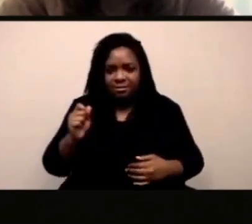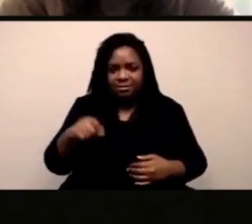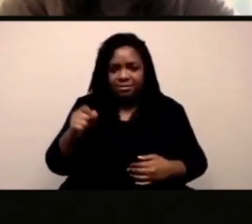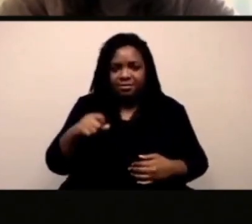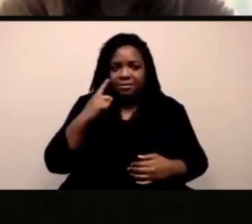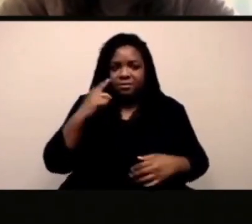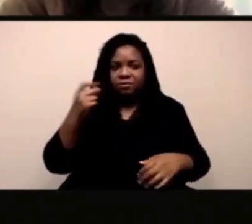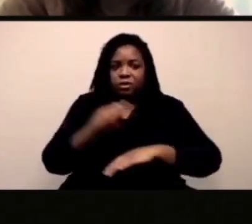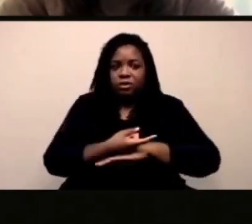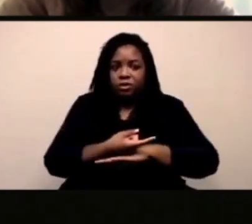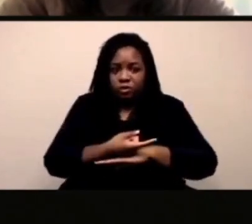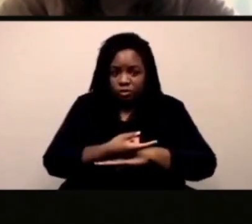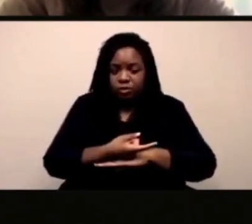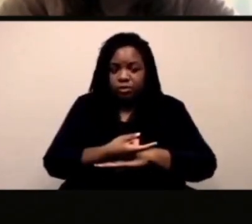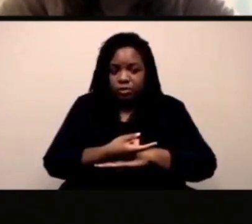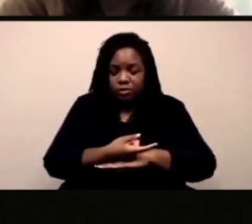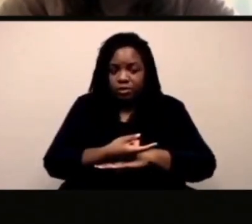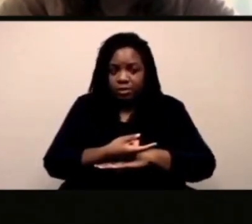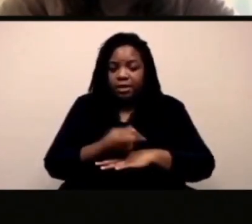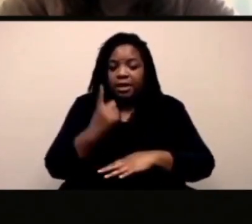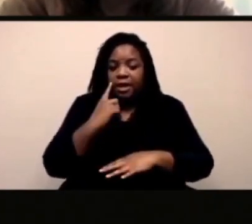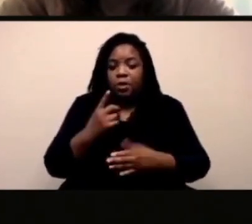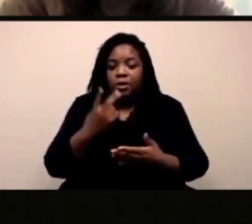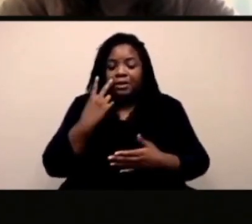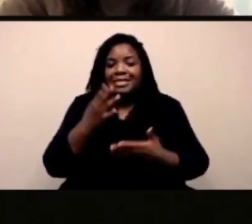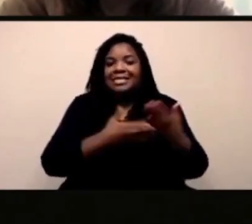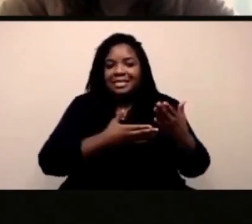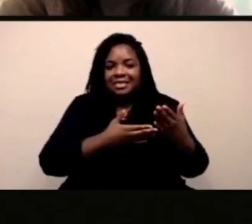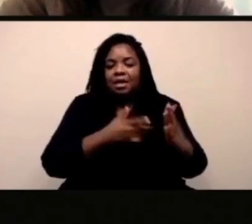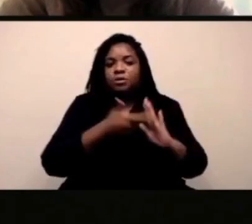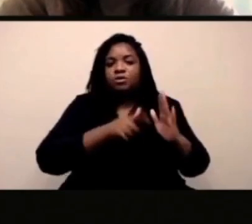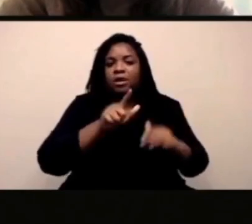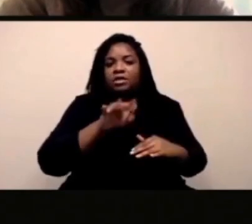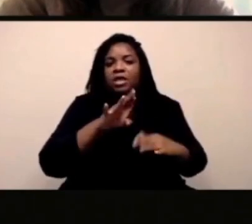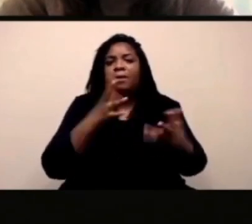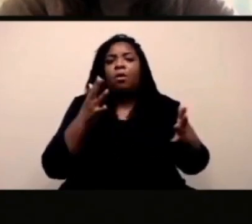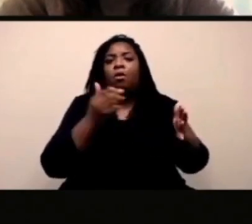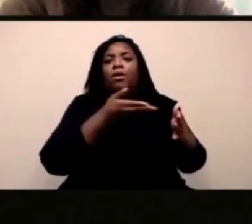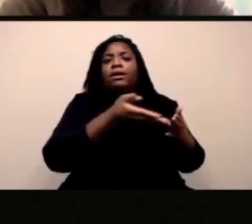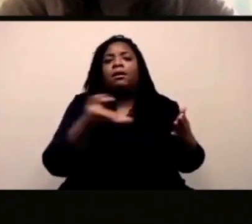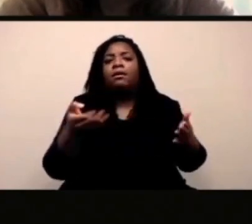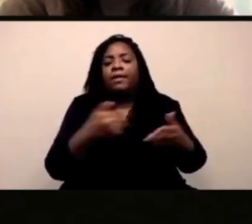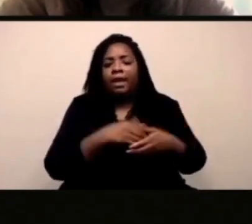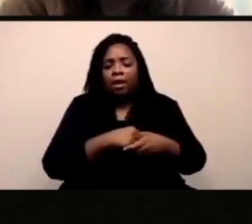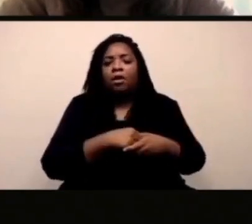Mimi vi darà adesso un'informazione su quello che stiamo facendo oggi.